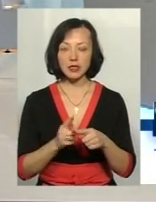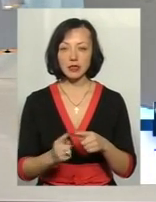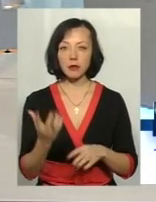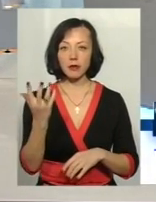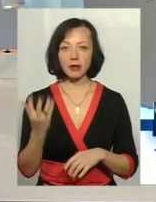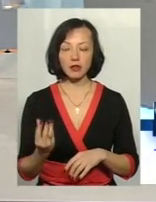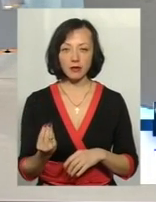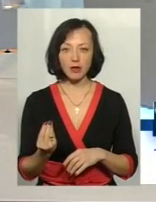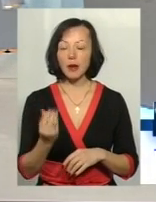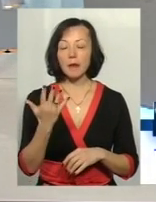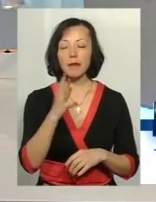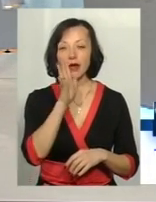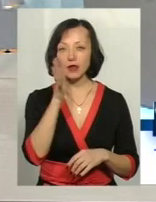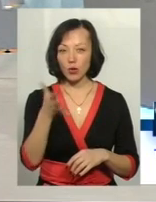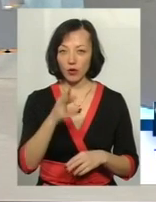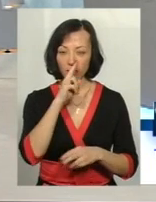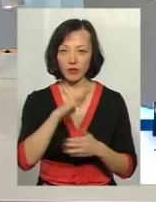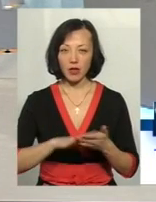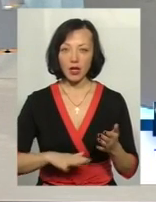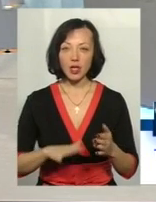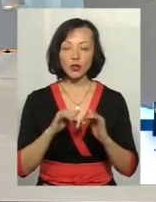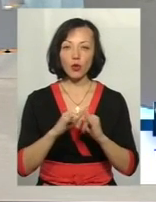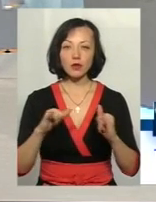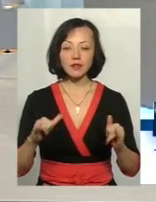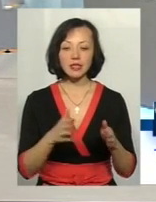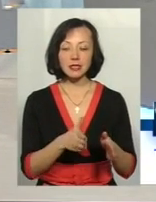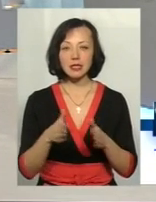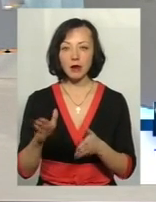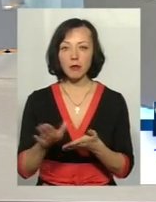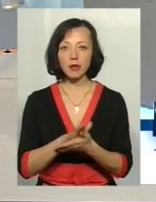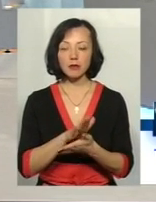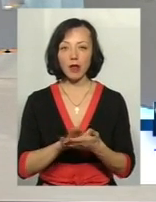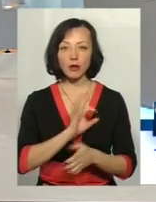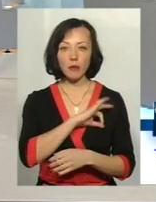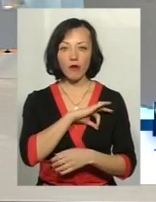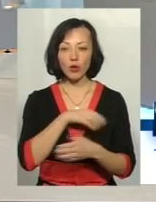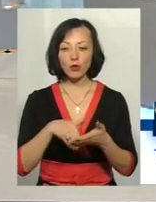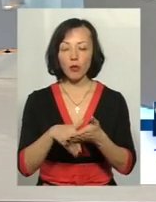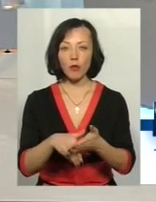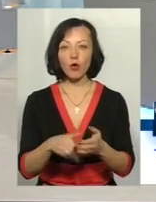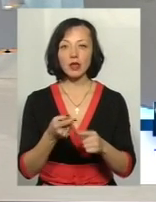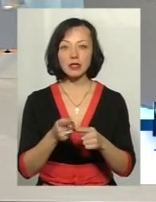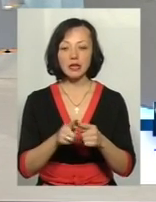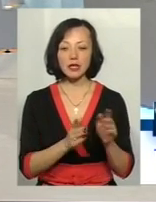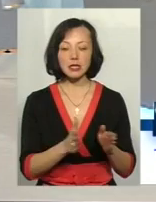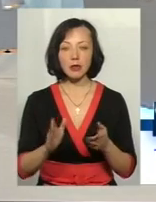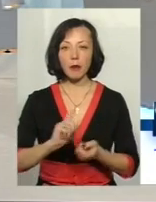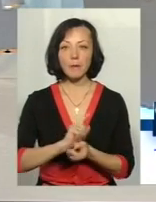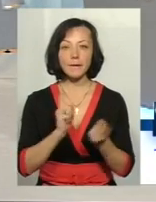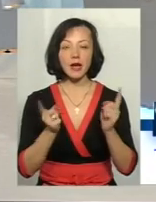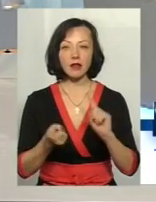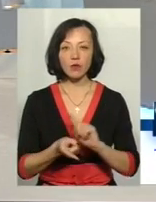років з розвитку системи безоплатної правової допомоги, дана система перетворилася на